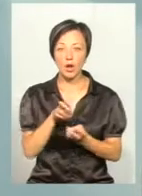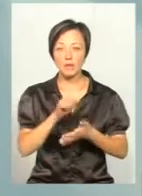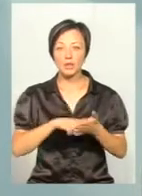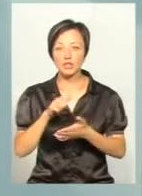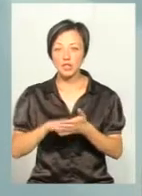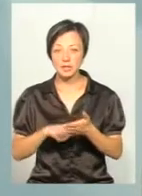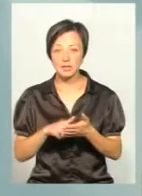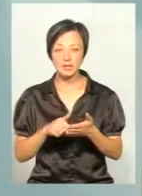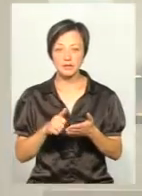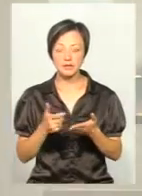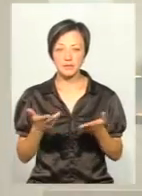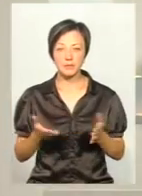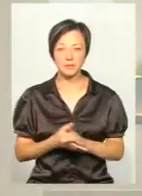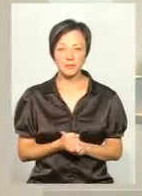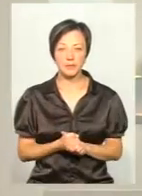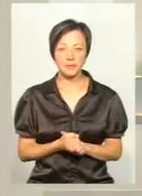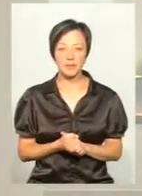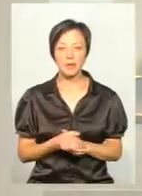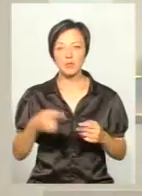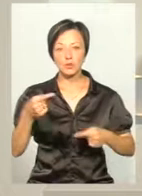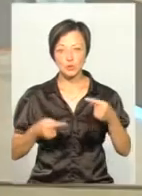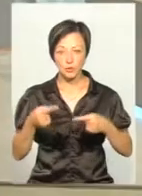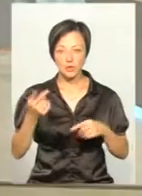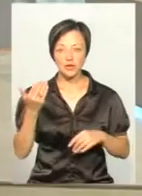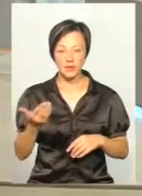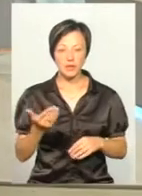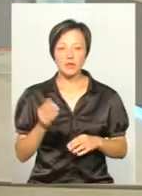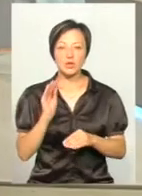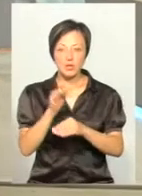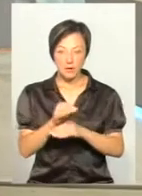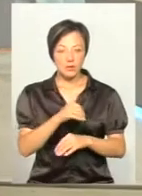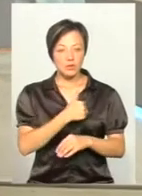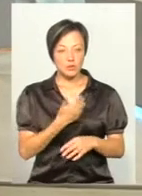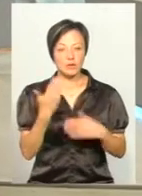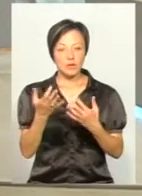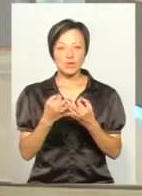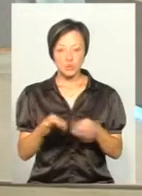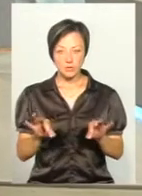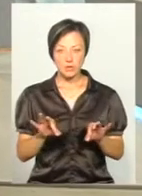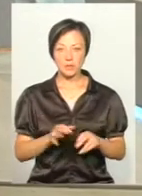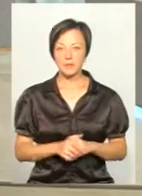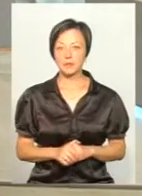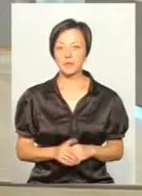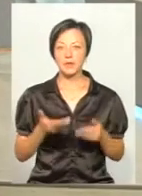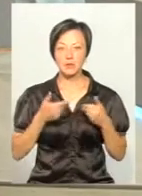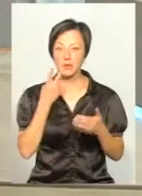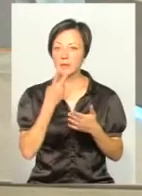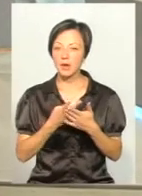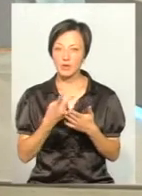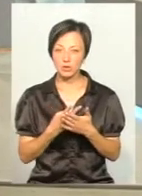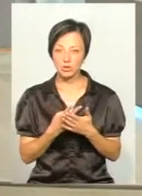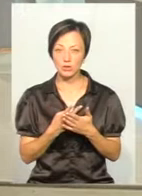причини. І, Світлано, давайте про це подискутуємо. Думаю, пані... Я ще теж хочу додати, з вашого дозволу, так як ми бачили, що